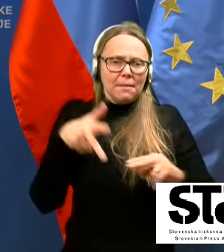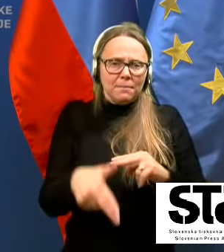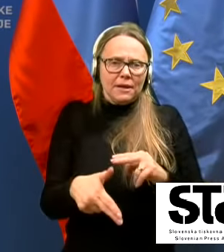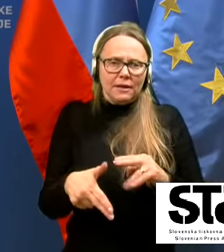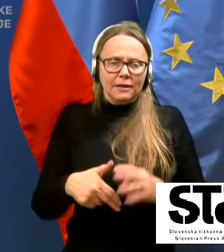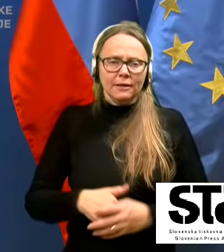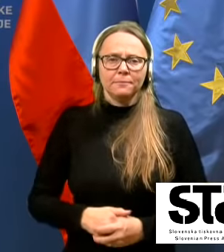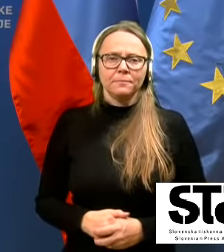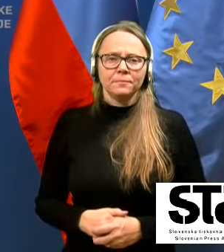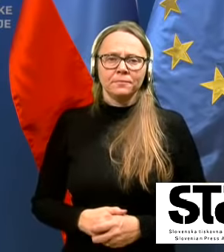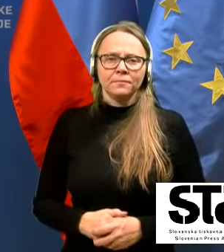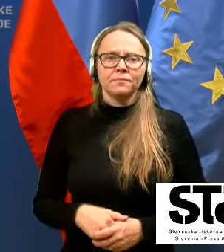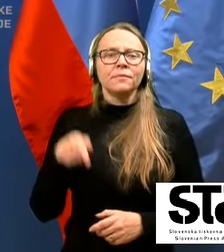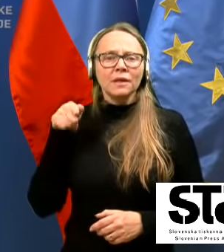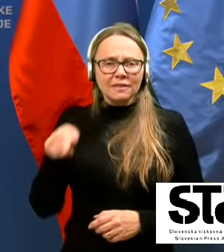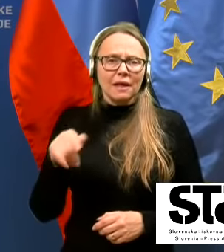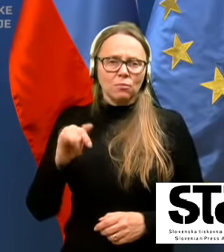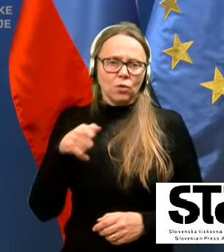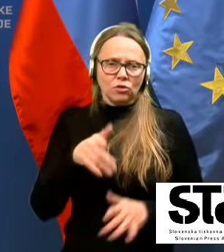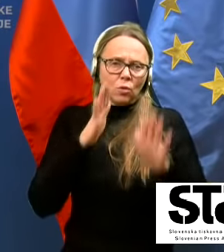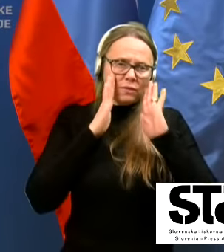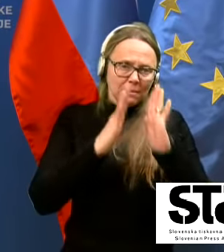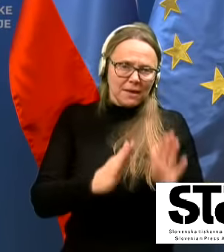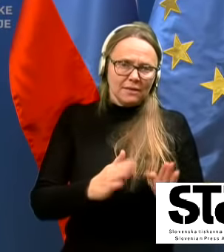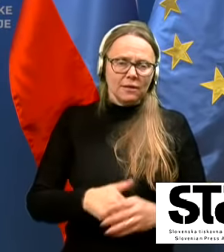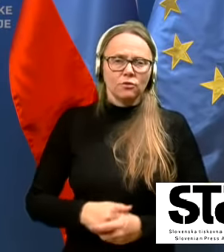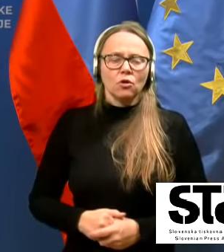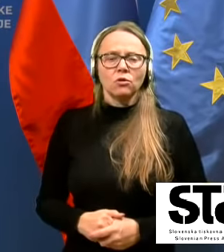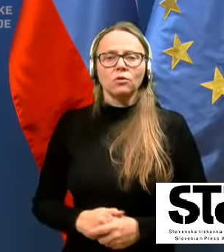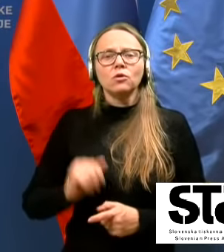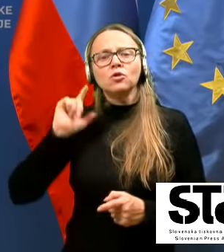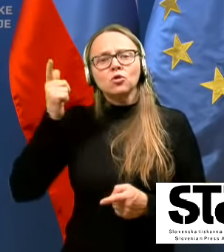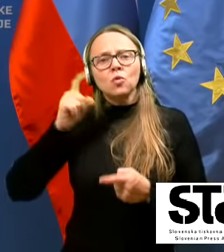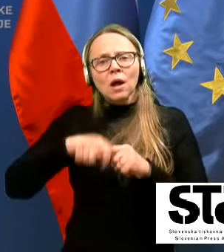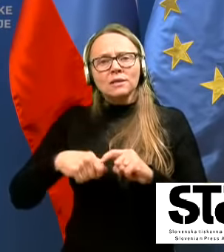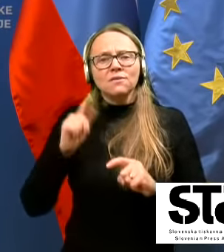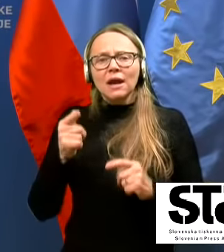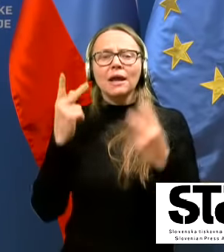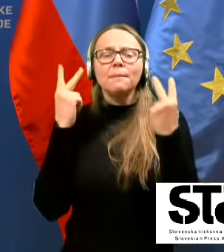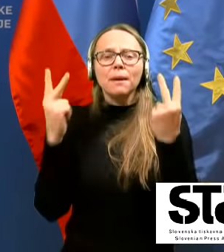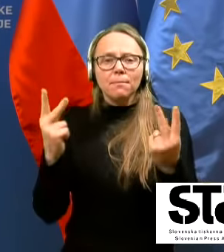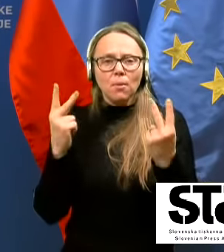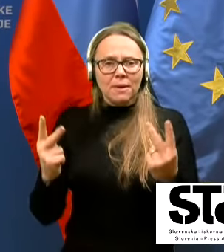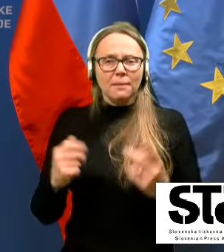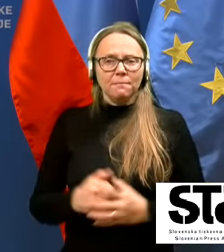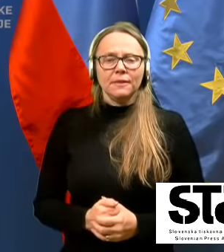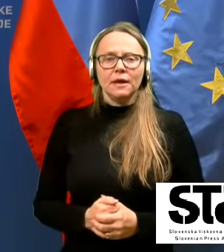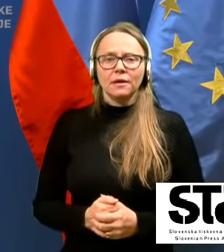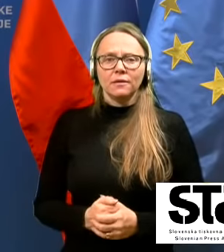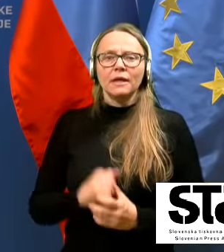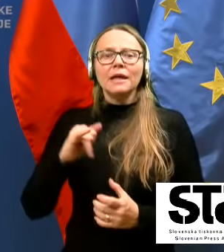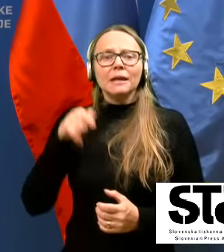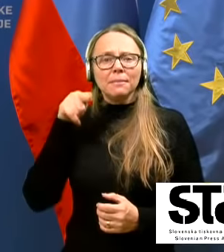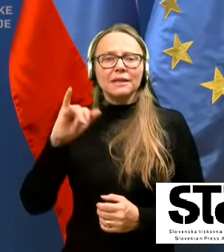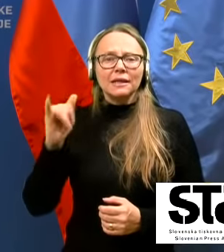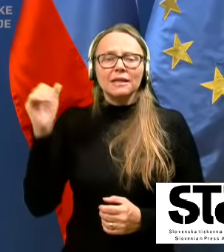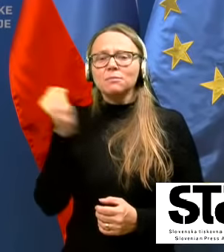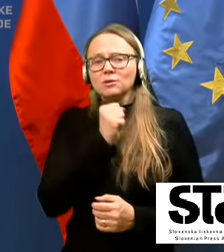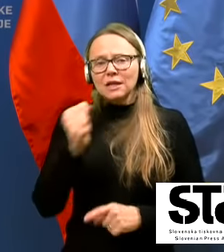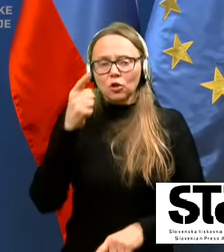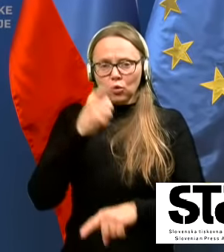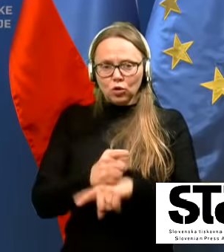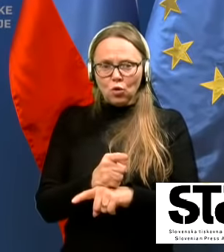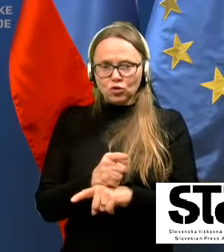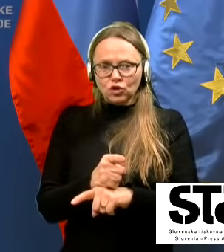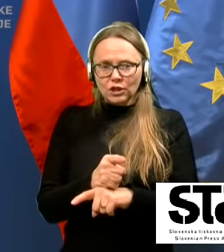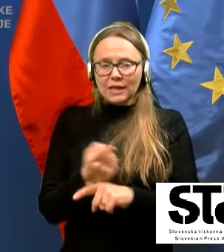In temu je to namenjeno. In druga stvar, kar je pomembna, je pa ta, da smo se zato odločili, ravno iz